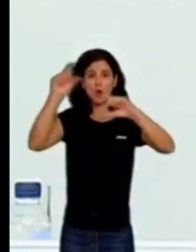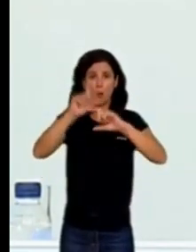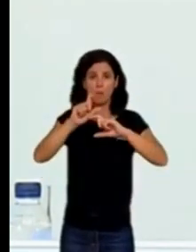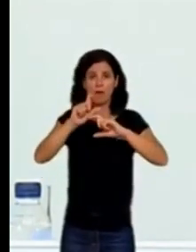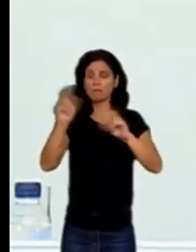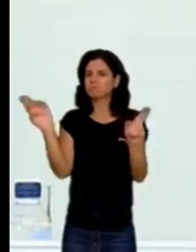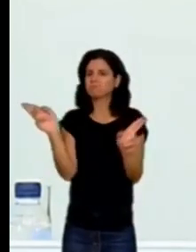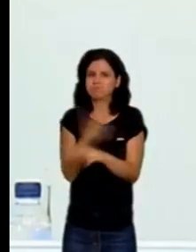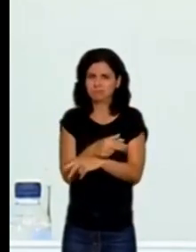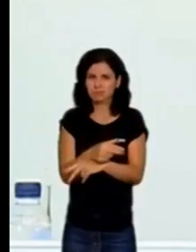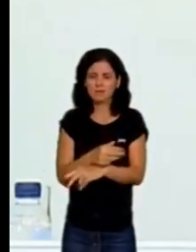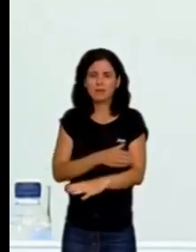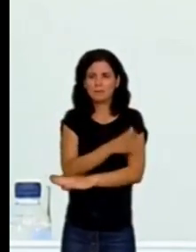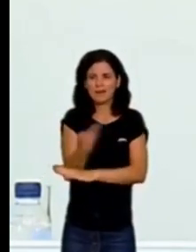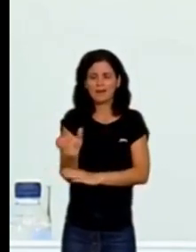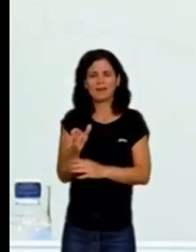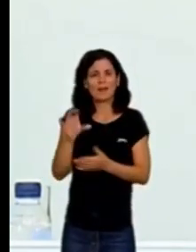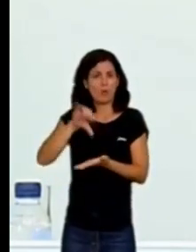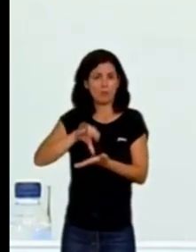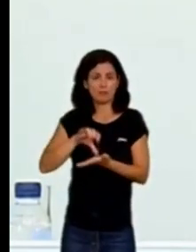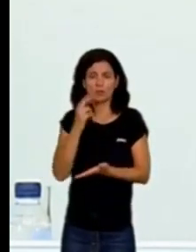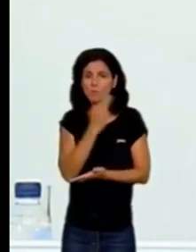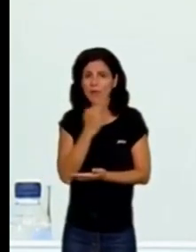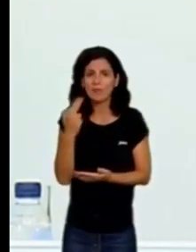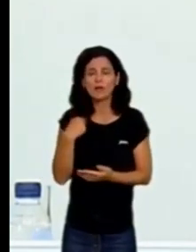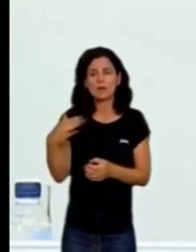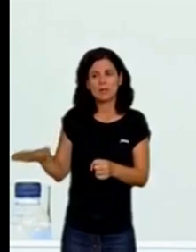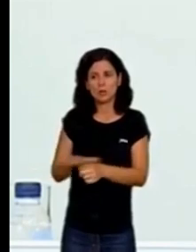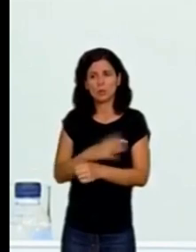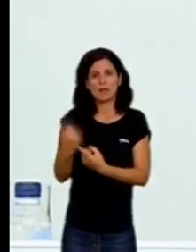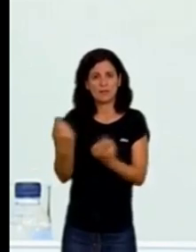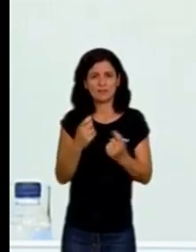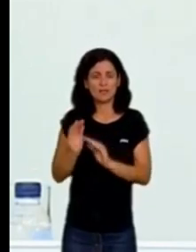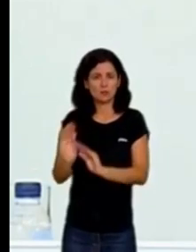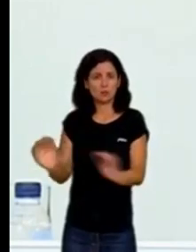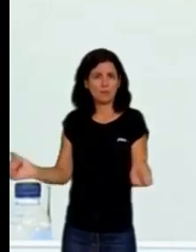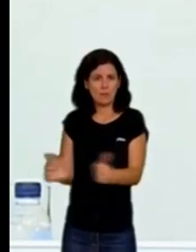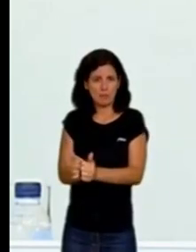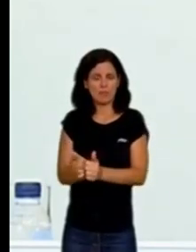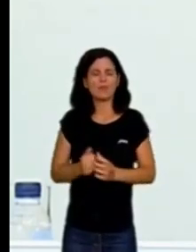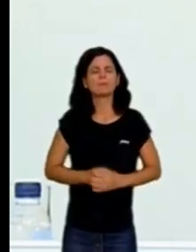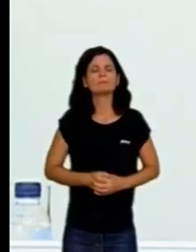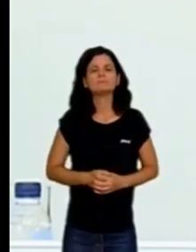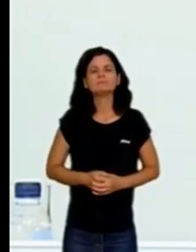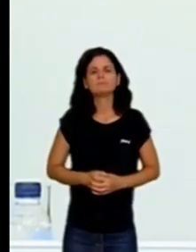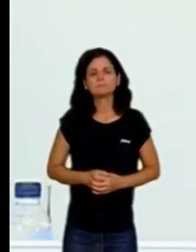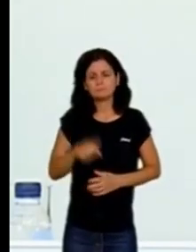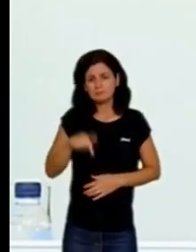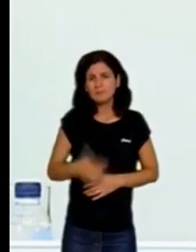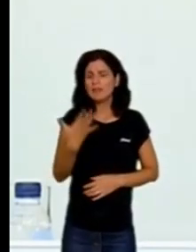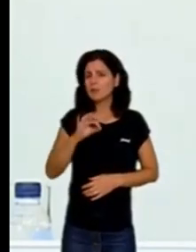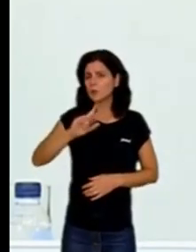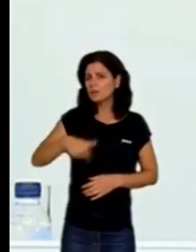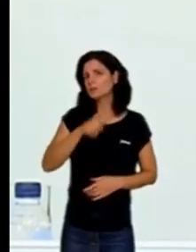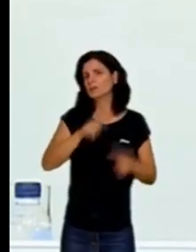a atendre les seues necessitats per la seva situació de dependència. Avui n'hi ha 50